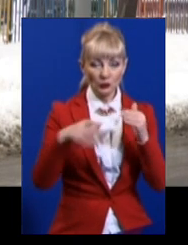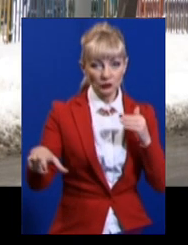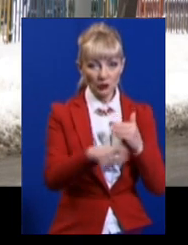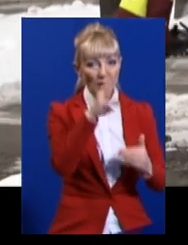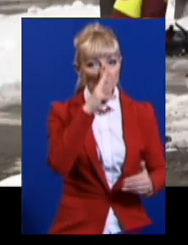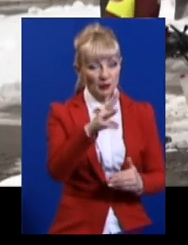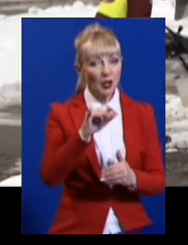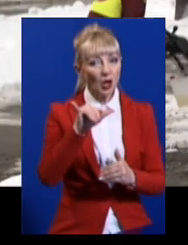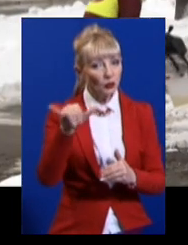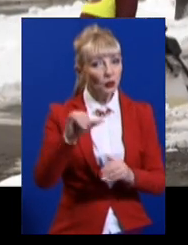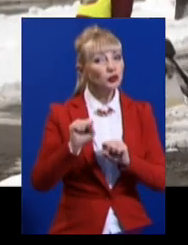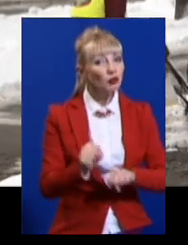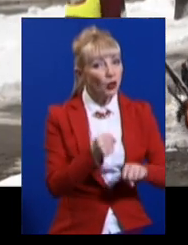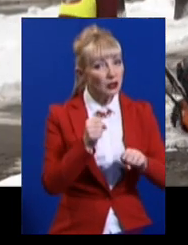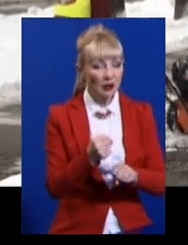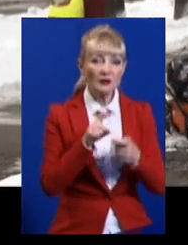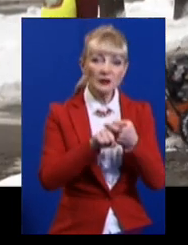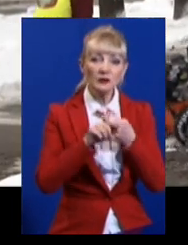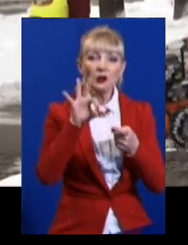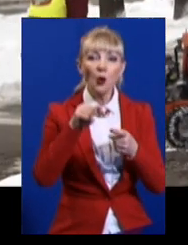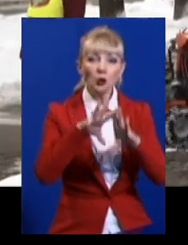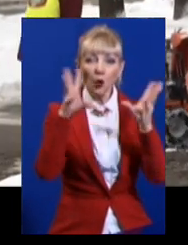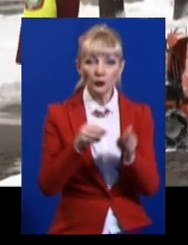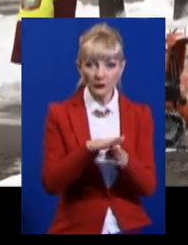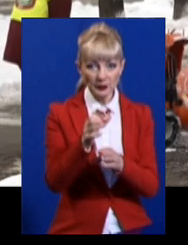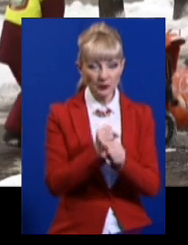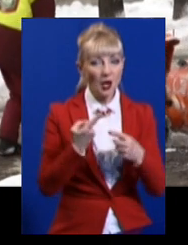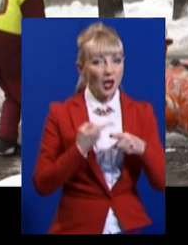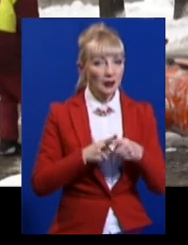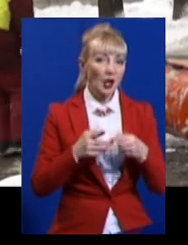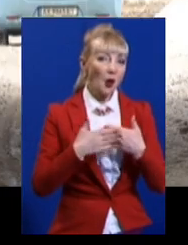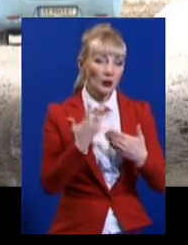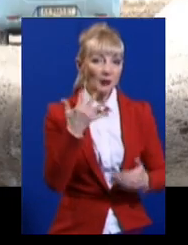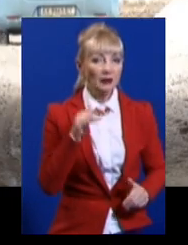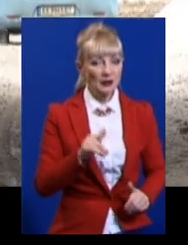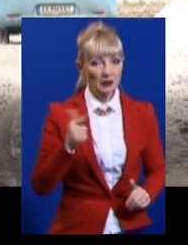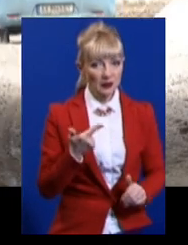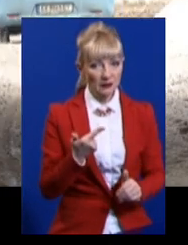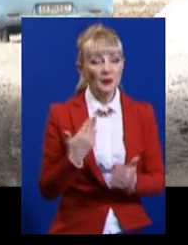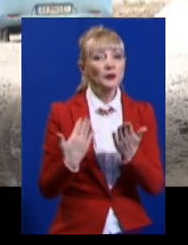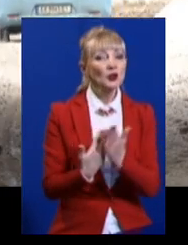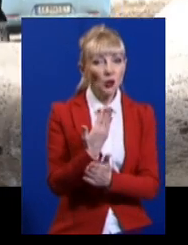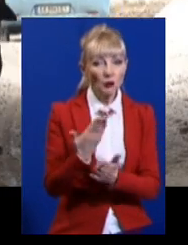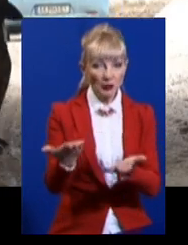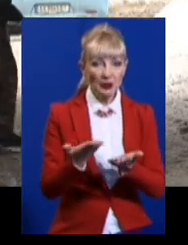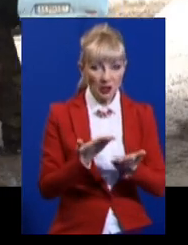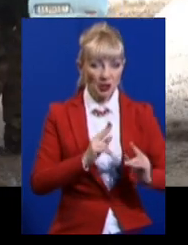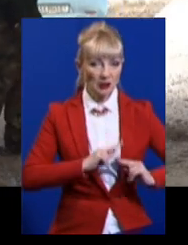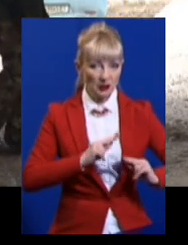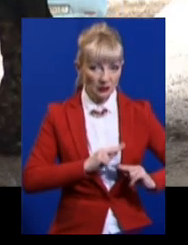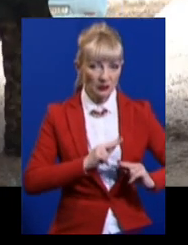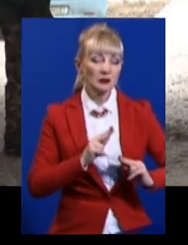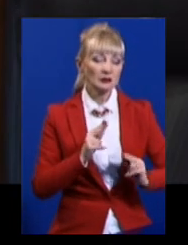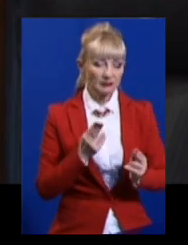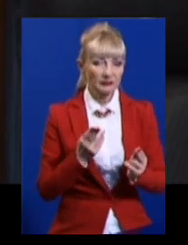зарплата у двірників залежить від обсягу виконаної роботи. У середньому це близько 5 тисяч гривень. Залучати нових робітників намагаються за рахунок